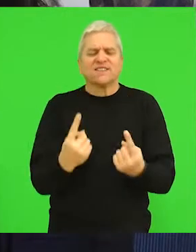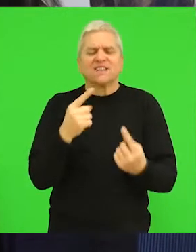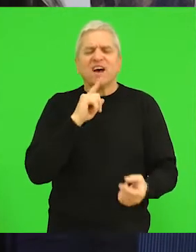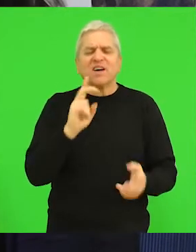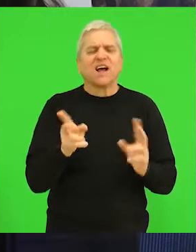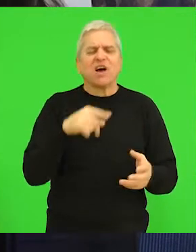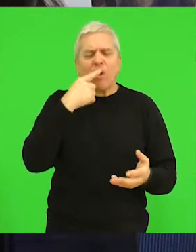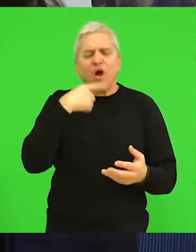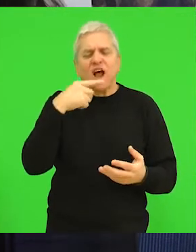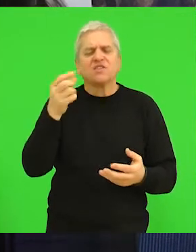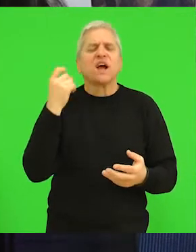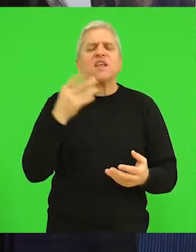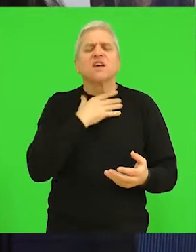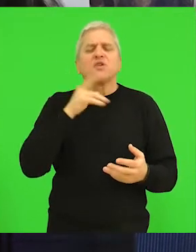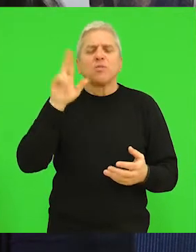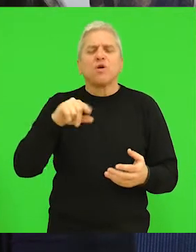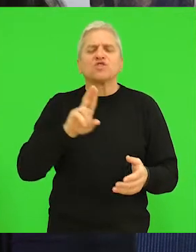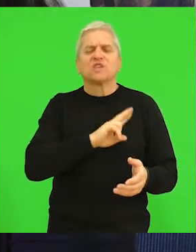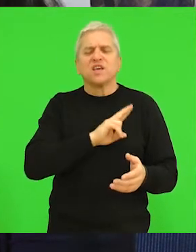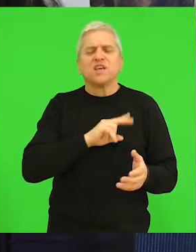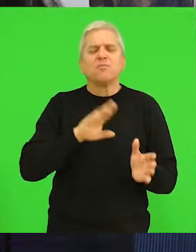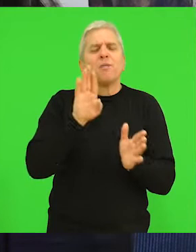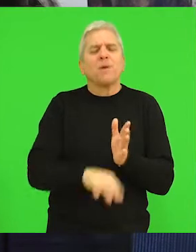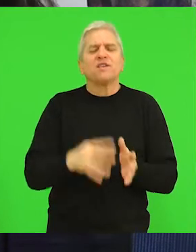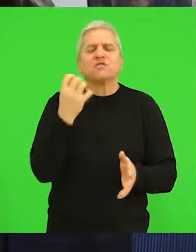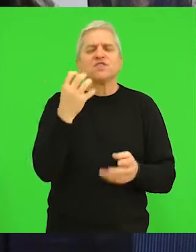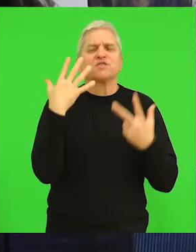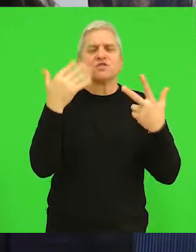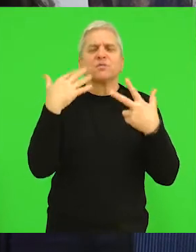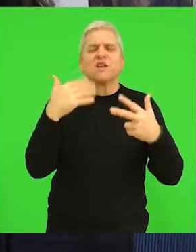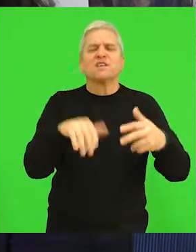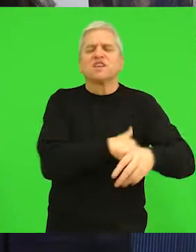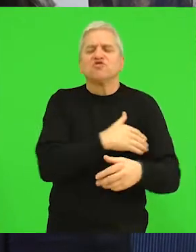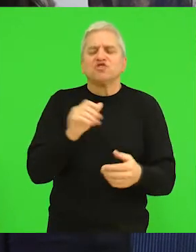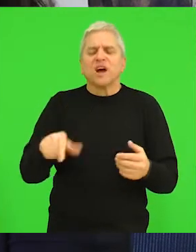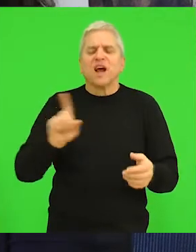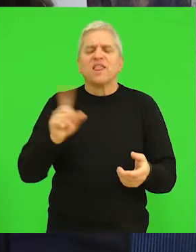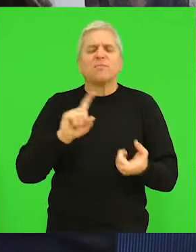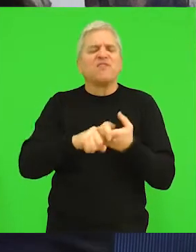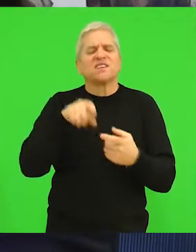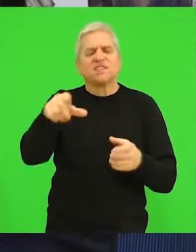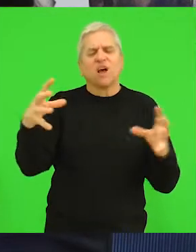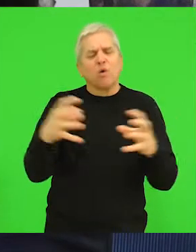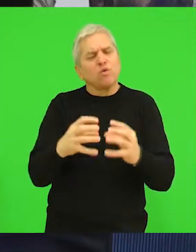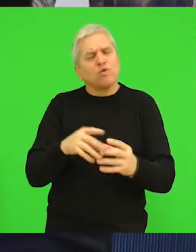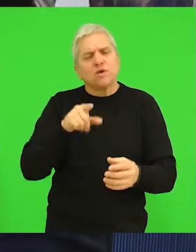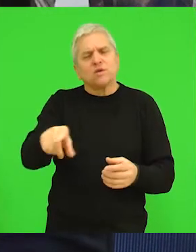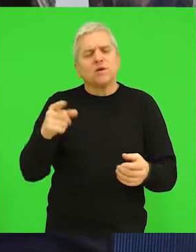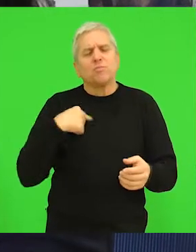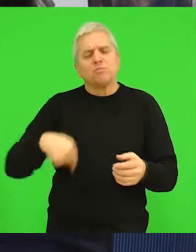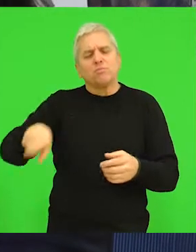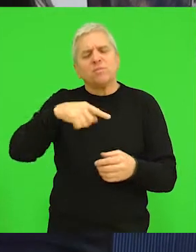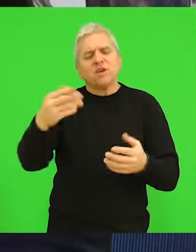definišu kada škola može da ima manje od 480 učenika, znači nevezano za odeljenje. Mi u ovom